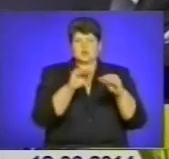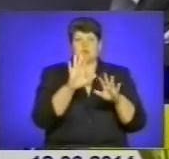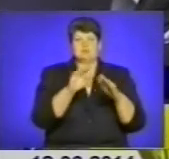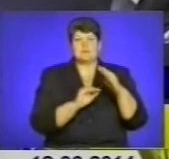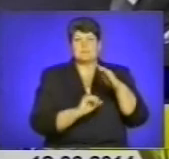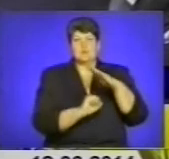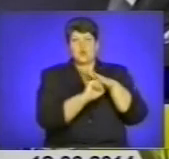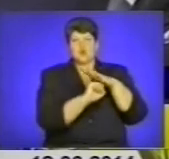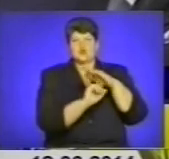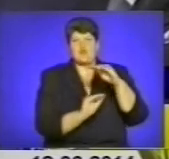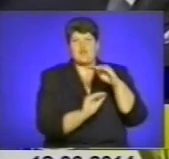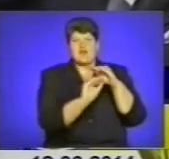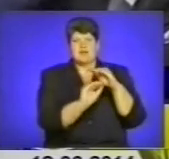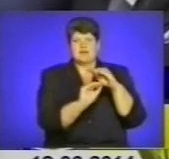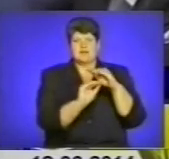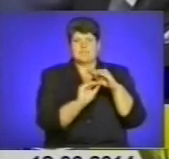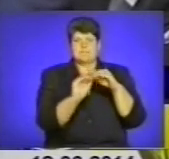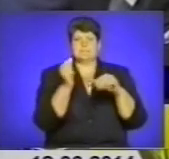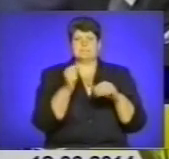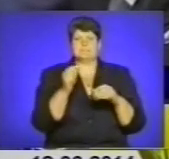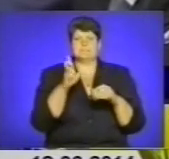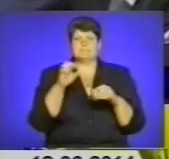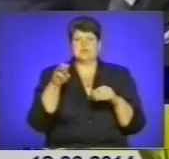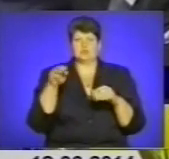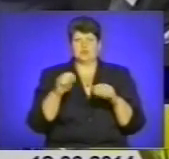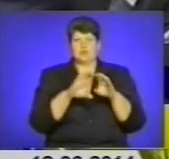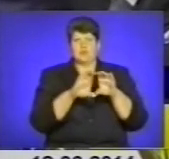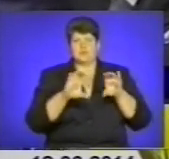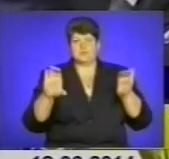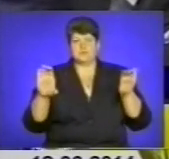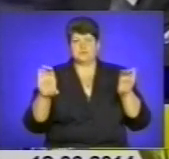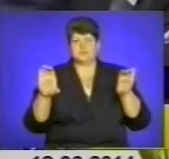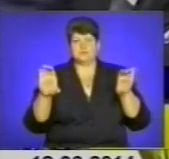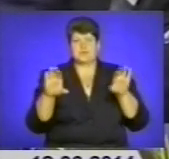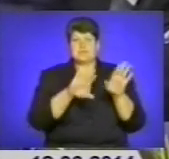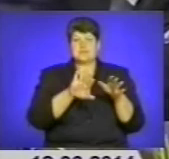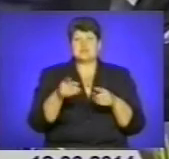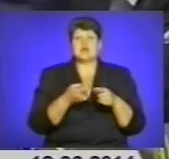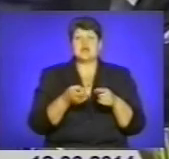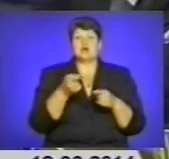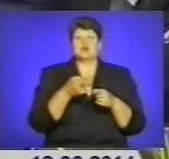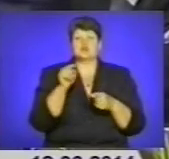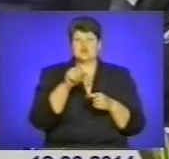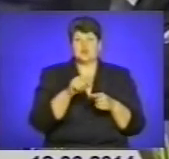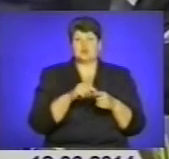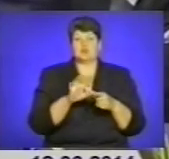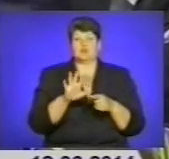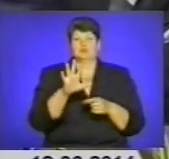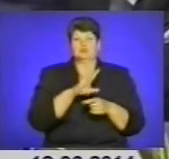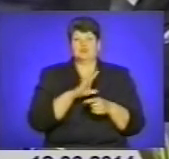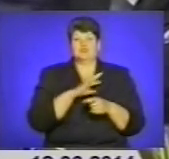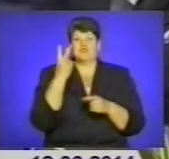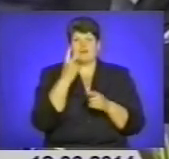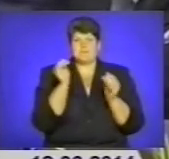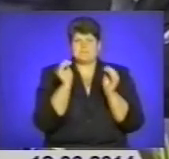бетонної опори трубопроводу, після чого відбували два